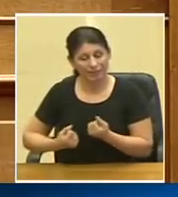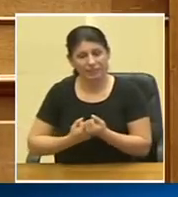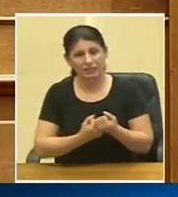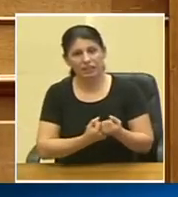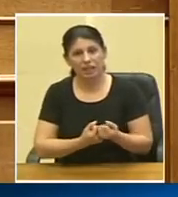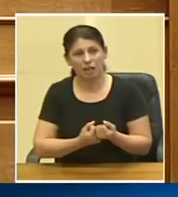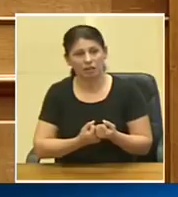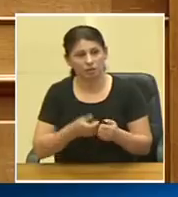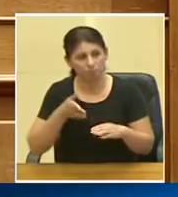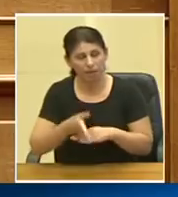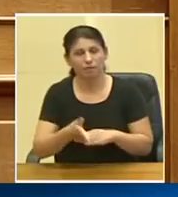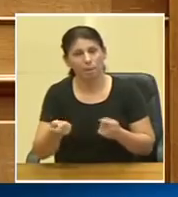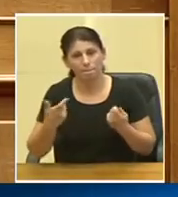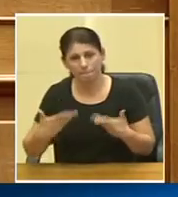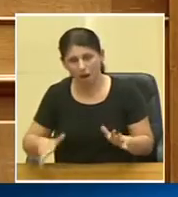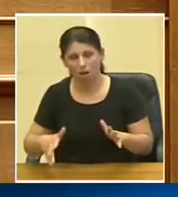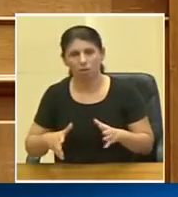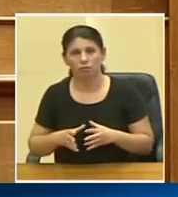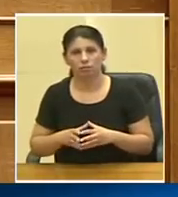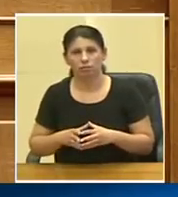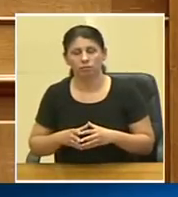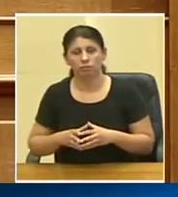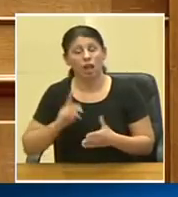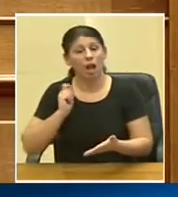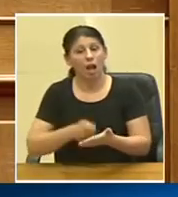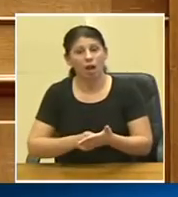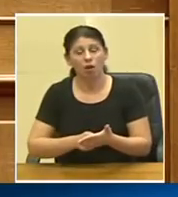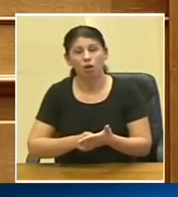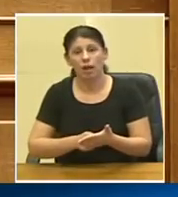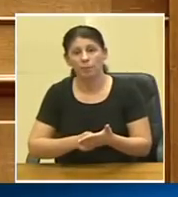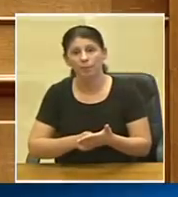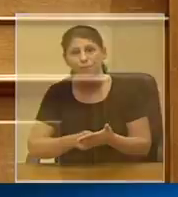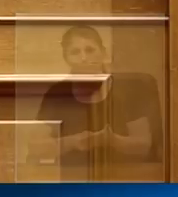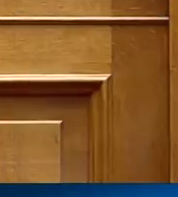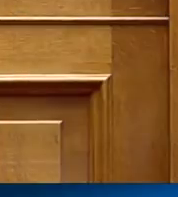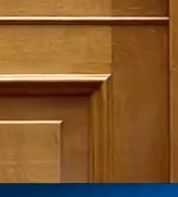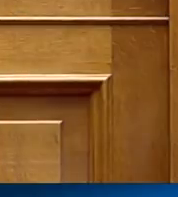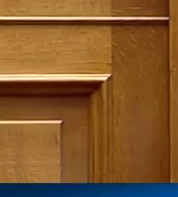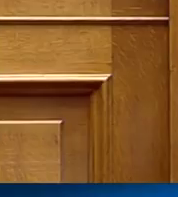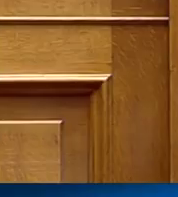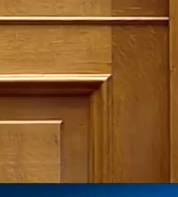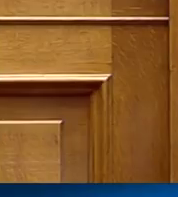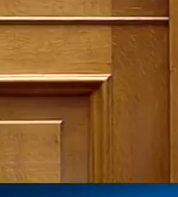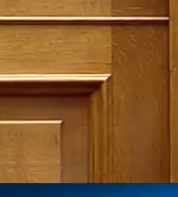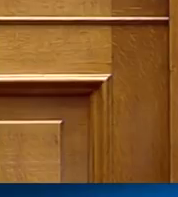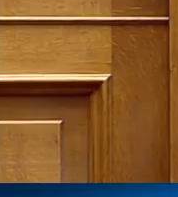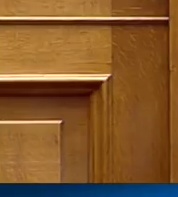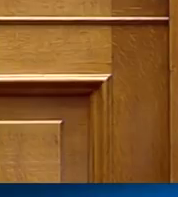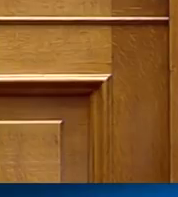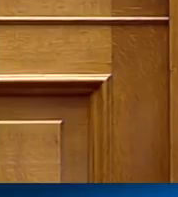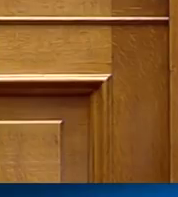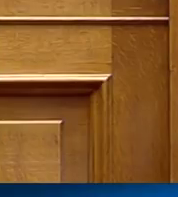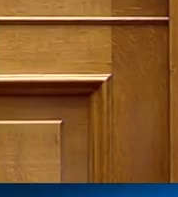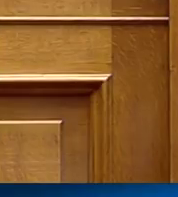της παρέμβασης που ήδη κάνουμε, για την αγορά, με την αγορά μέσω του διαγωνισμού της περιφέρειας Αττικής, που